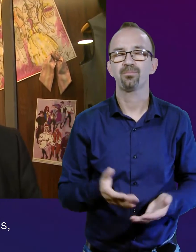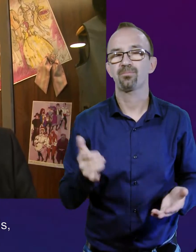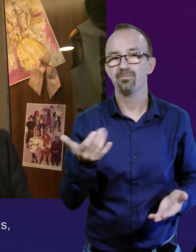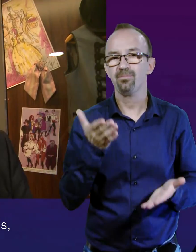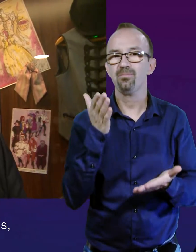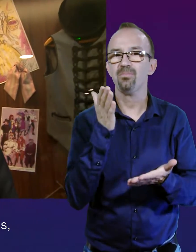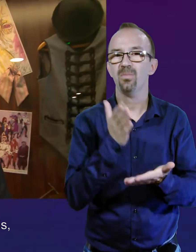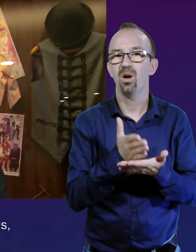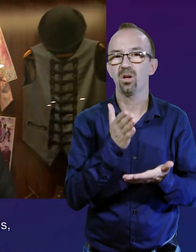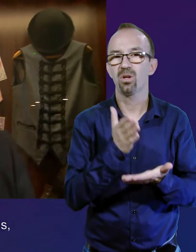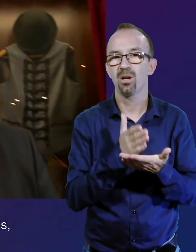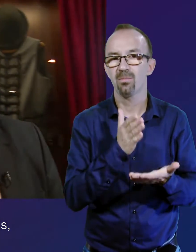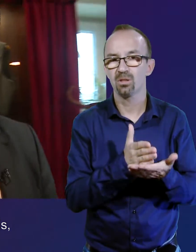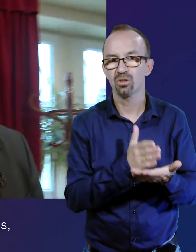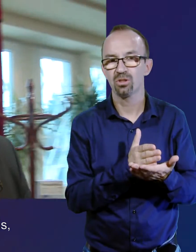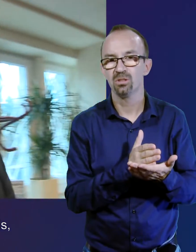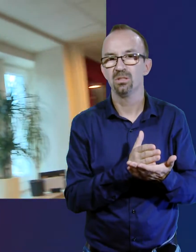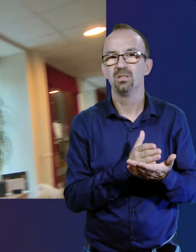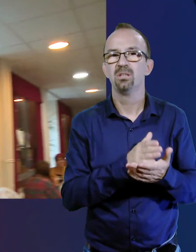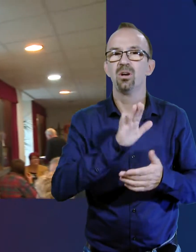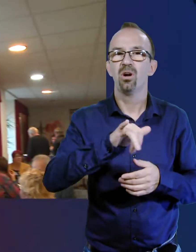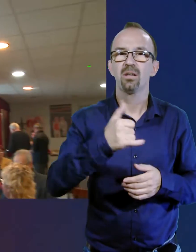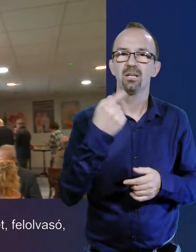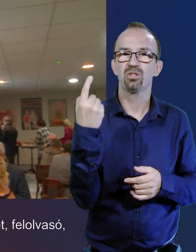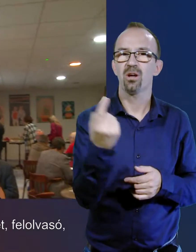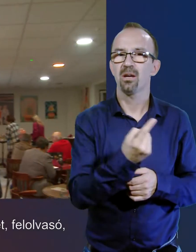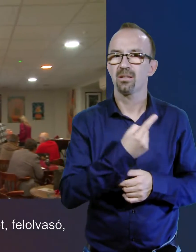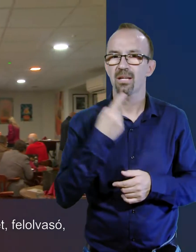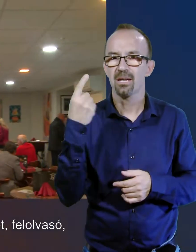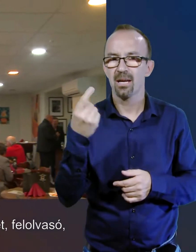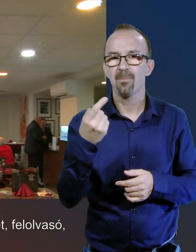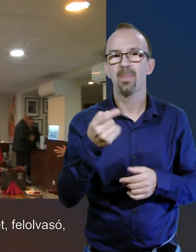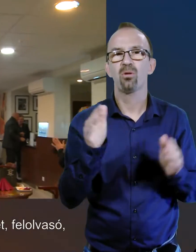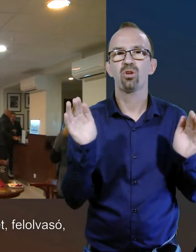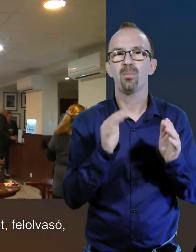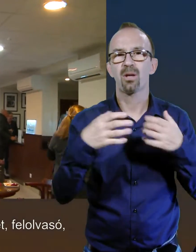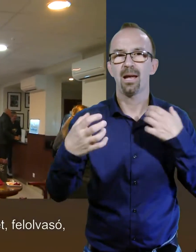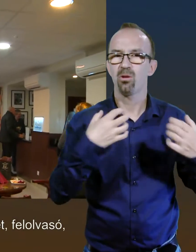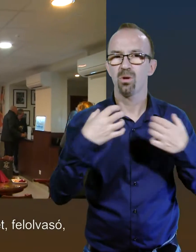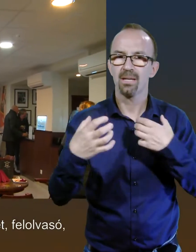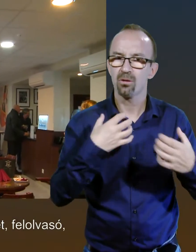a terem arra is, hogy kameraelőadásokat,